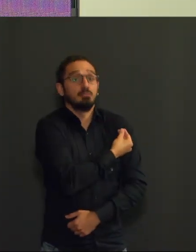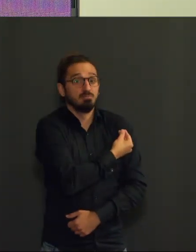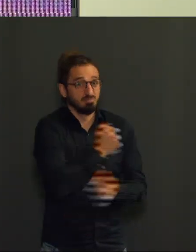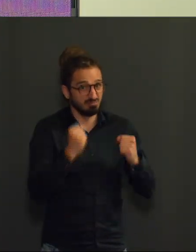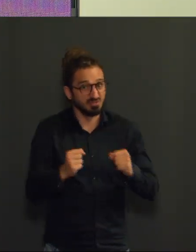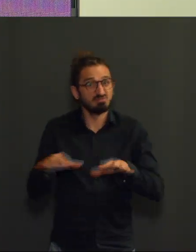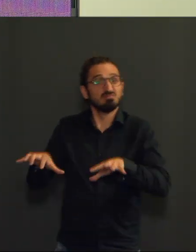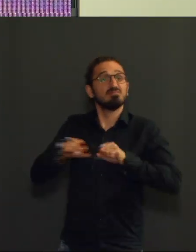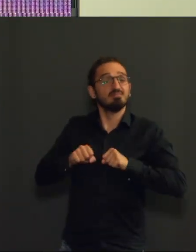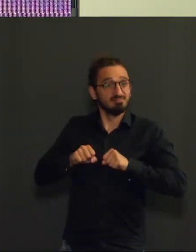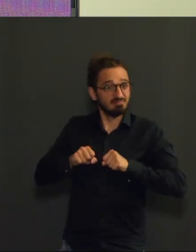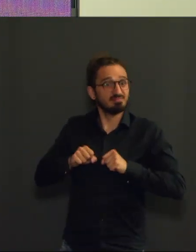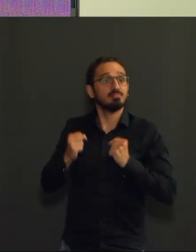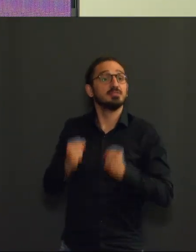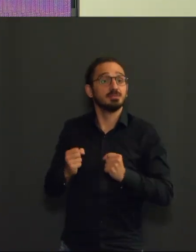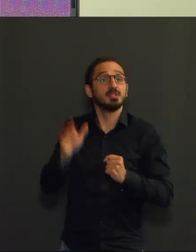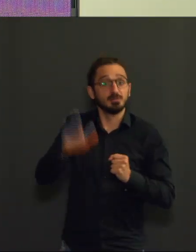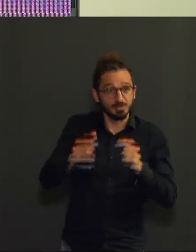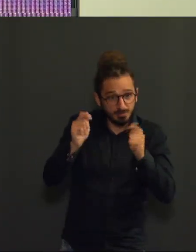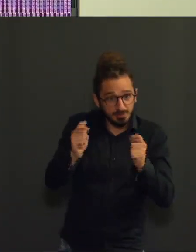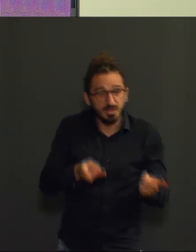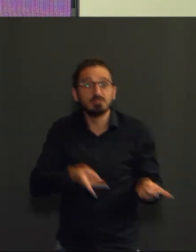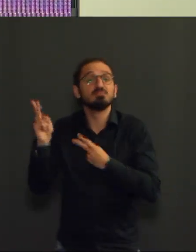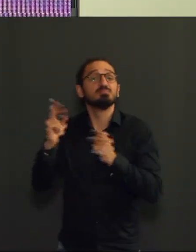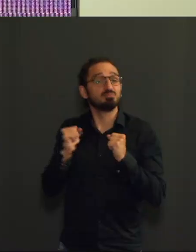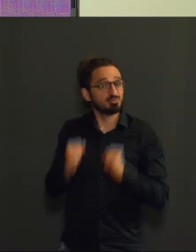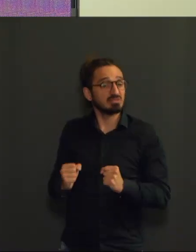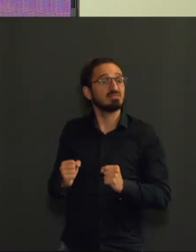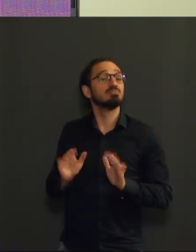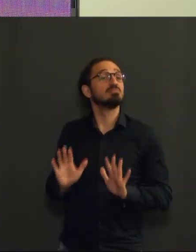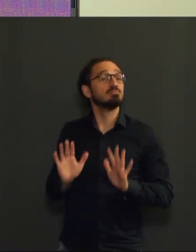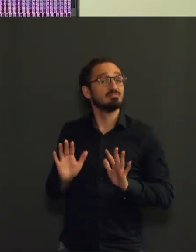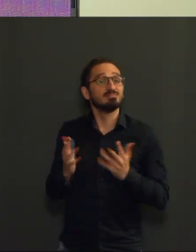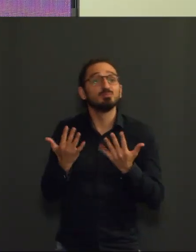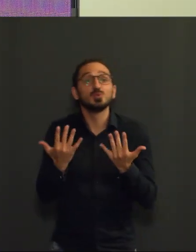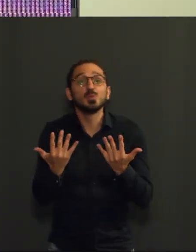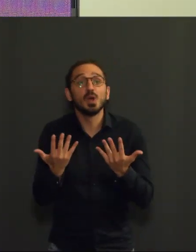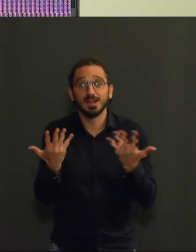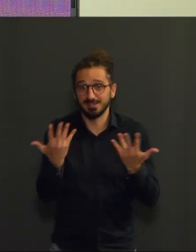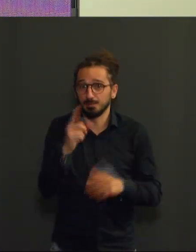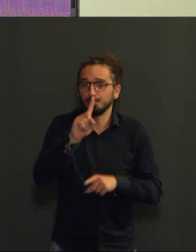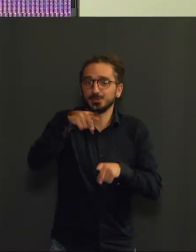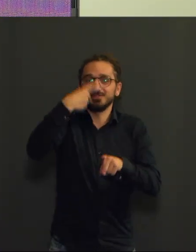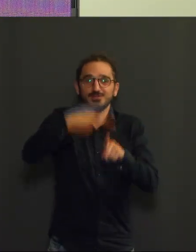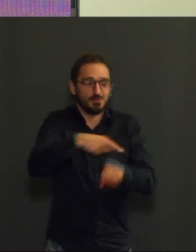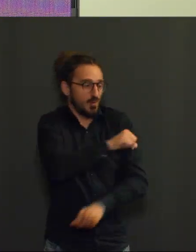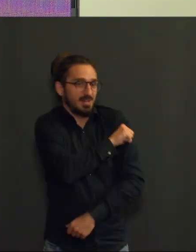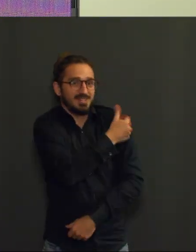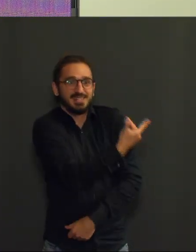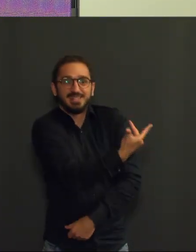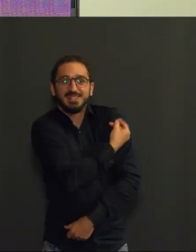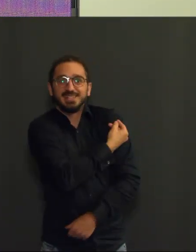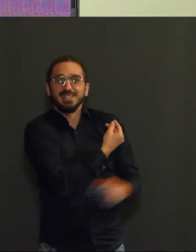ou les très peu de semaines après essentiellement la première dose de vaccination. Pourquoi ? Parce que cette première dose de